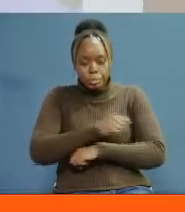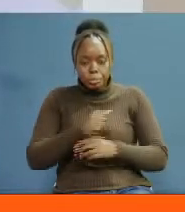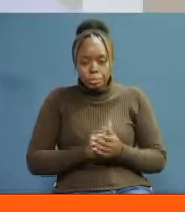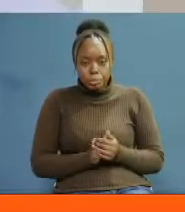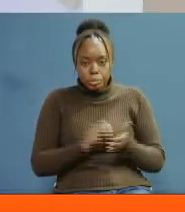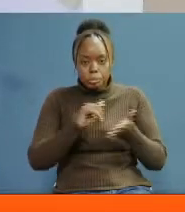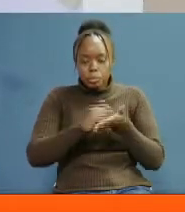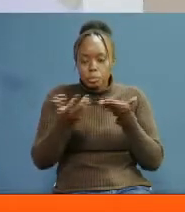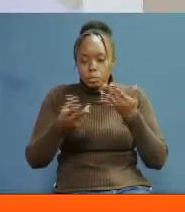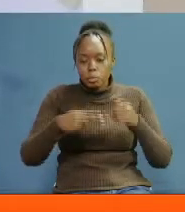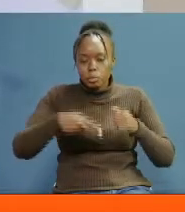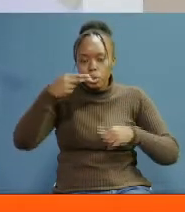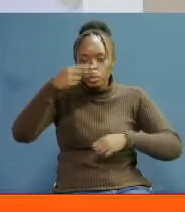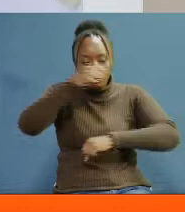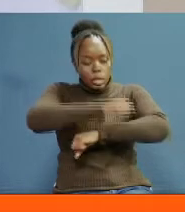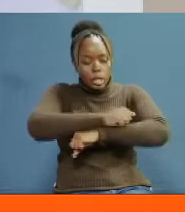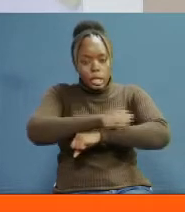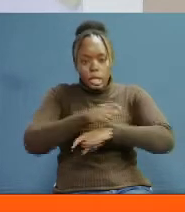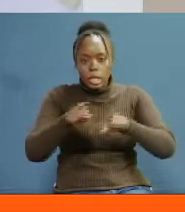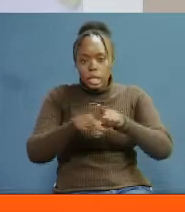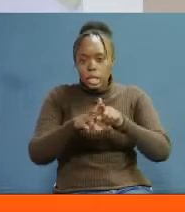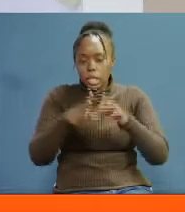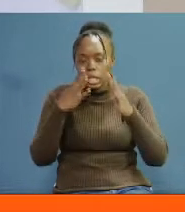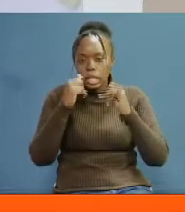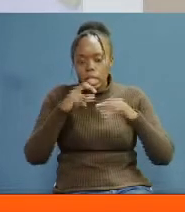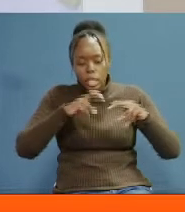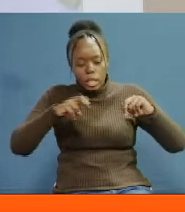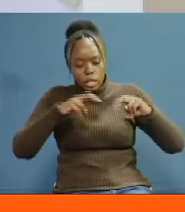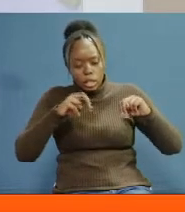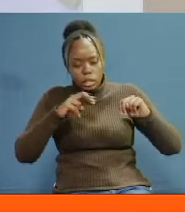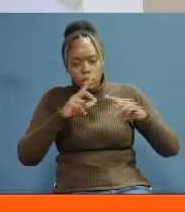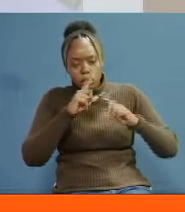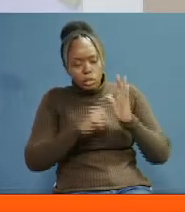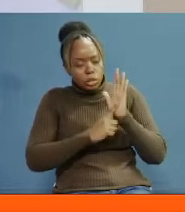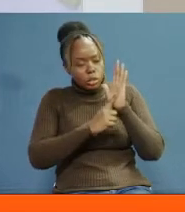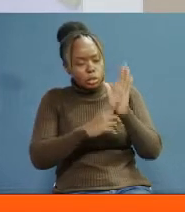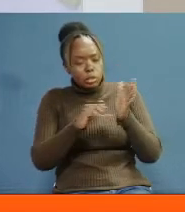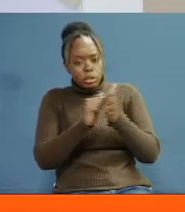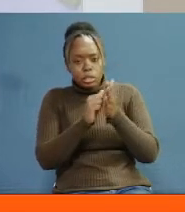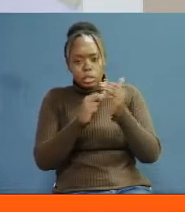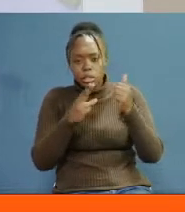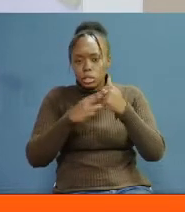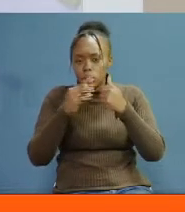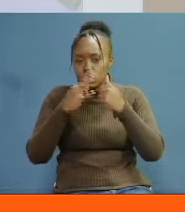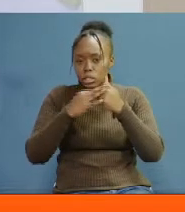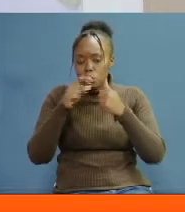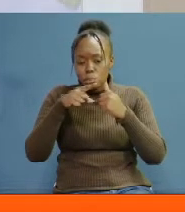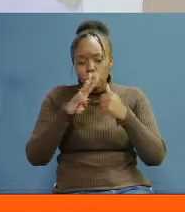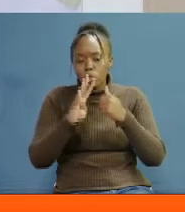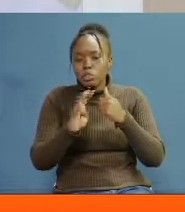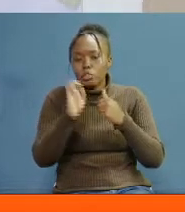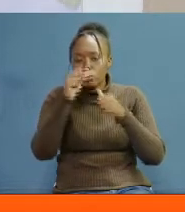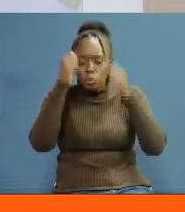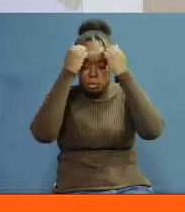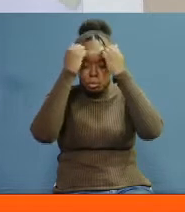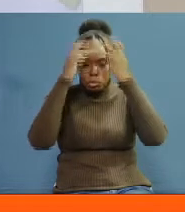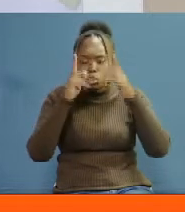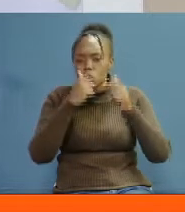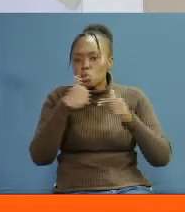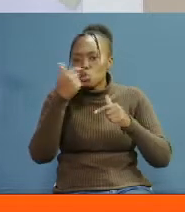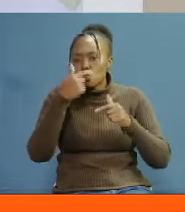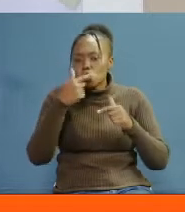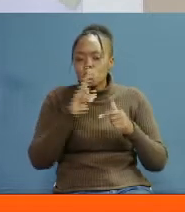in secondary schools The survey showed that 23.4% of the students have ever used alcohol